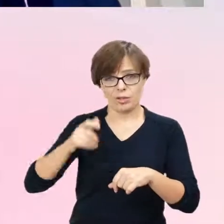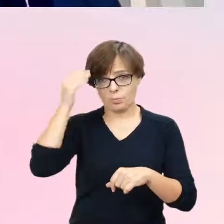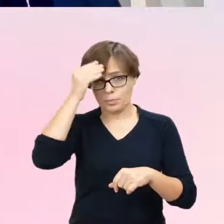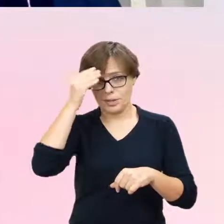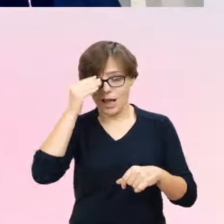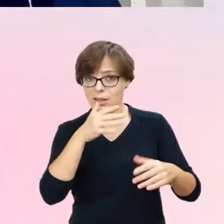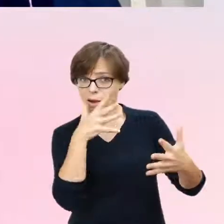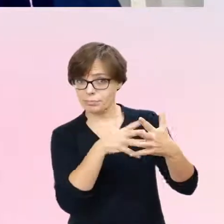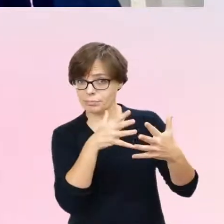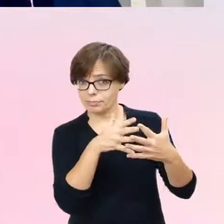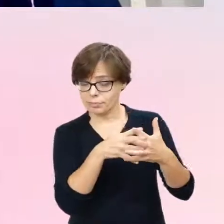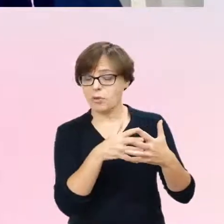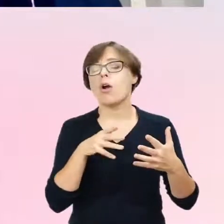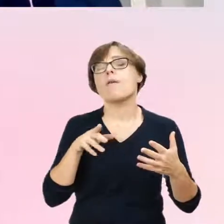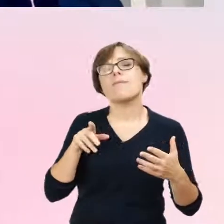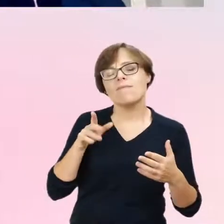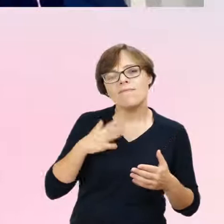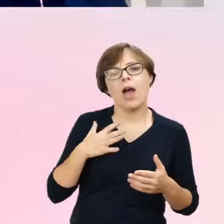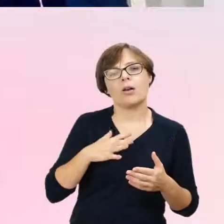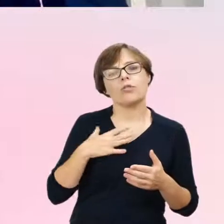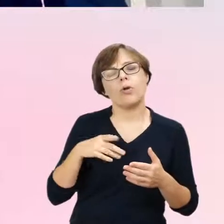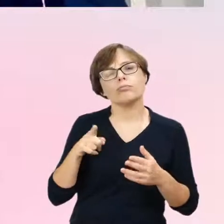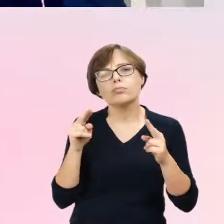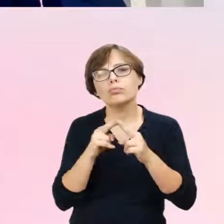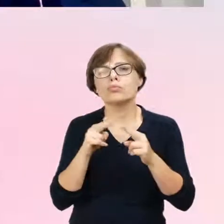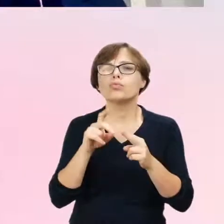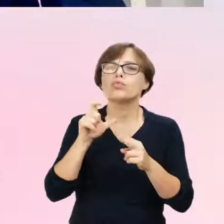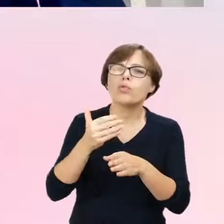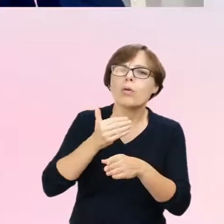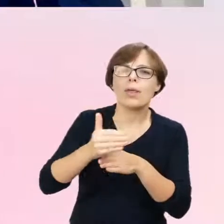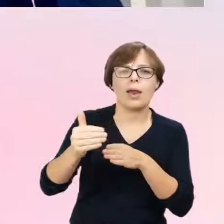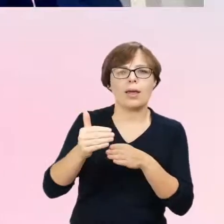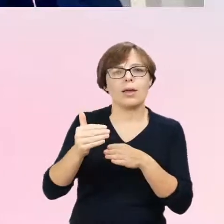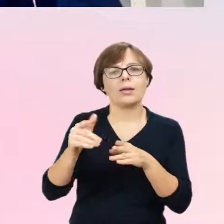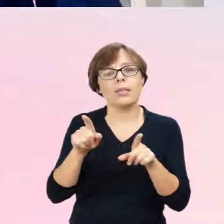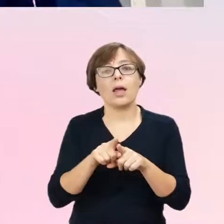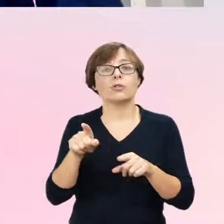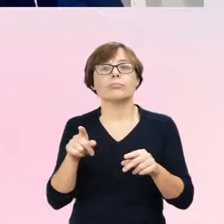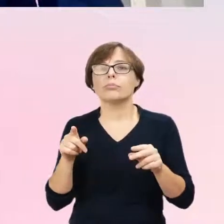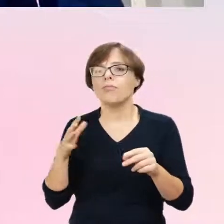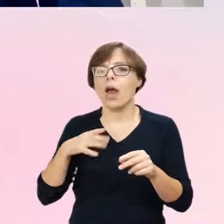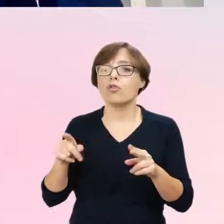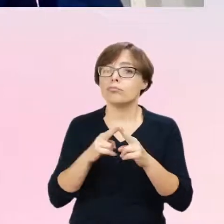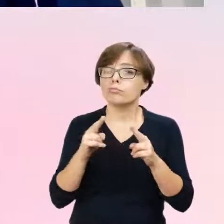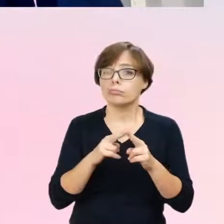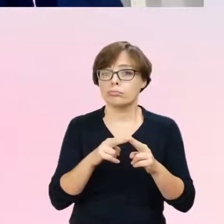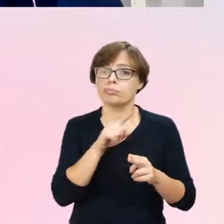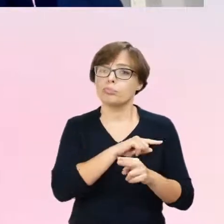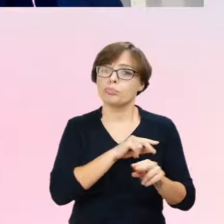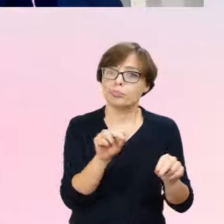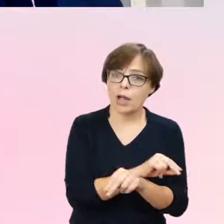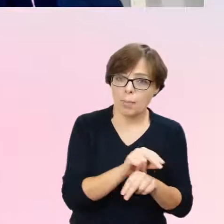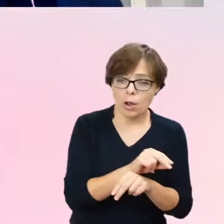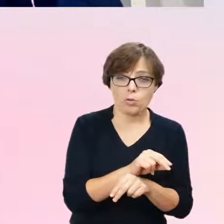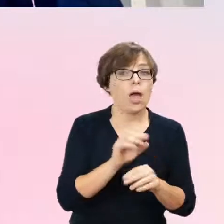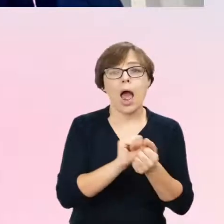dalszej ścieżki postępowania z terapeutą, z psychologiem lub odwrotnie, jeżeli takie